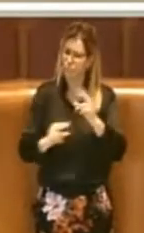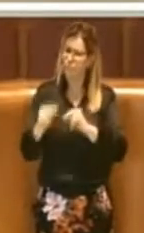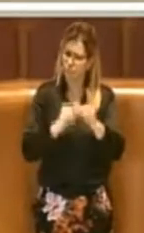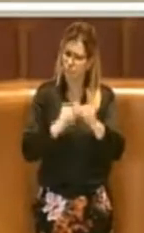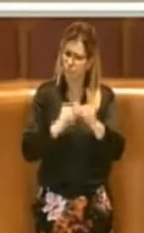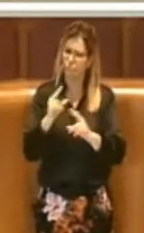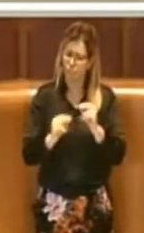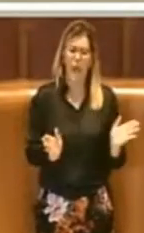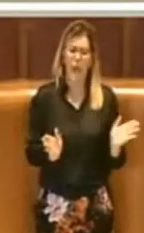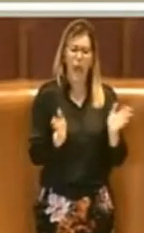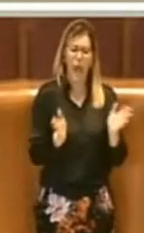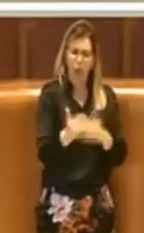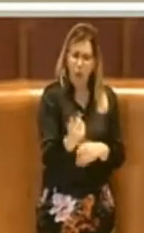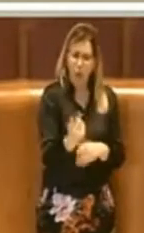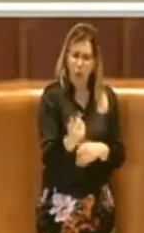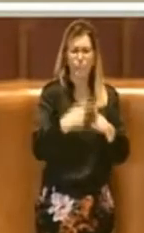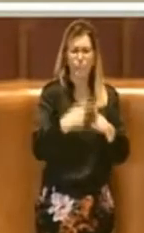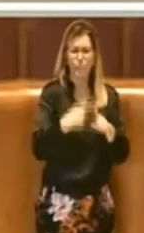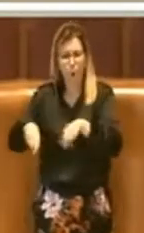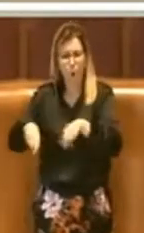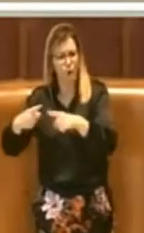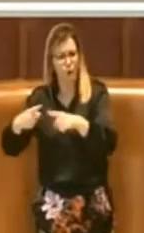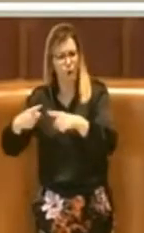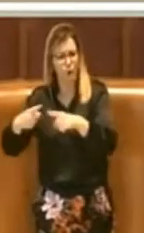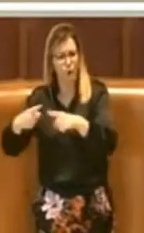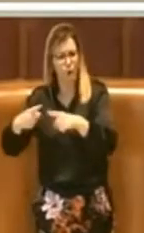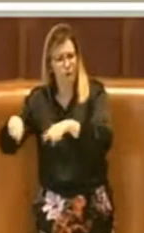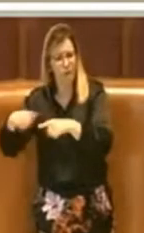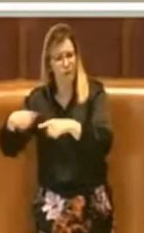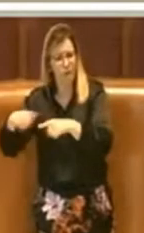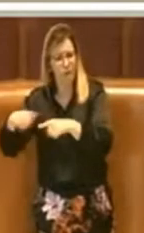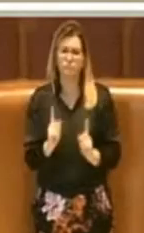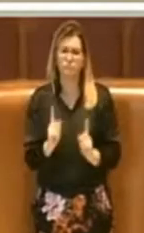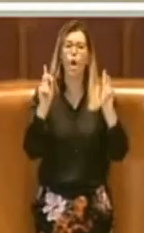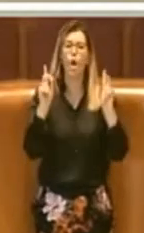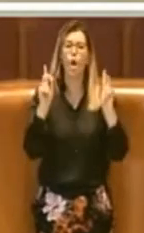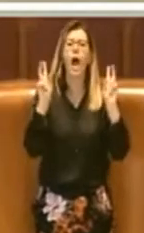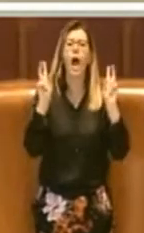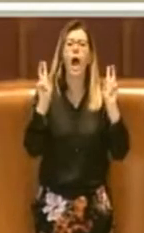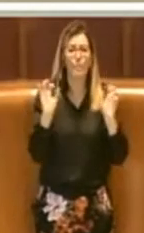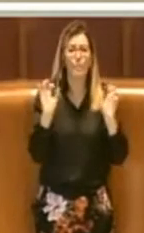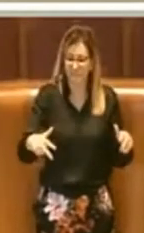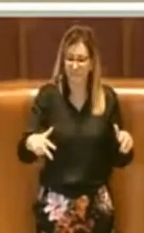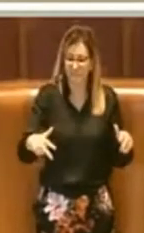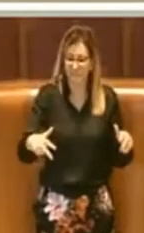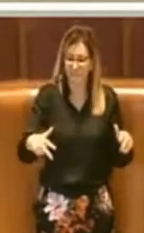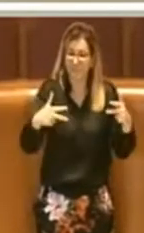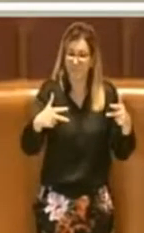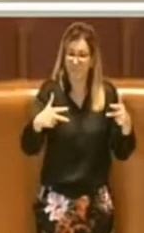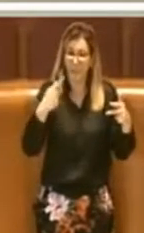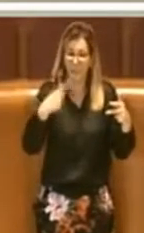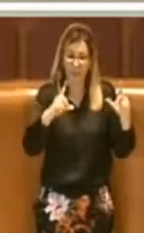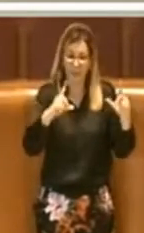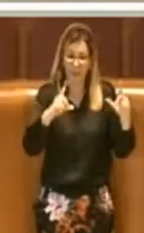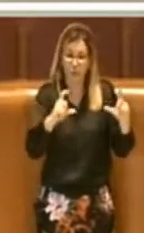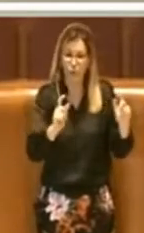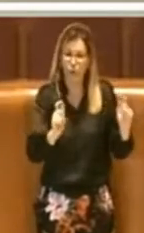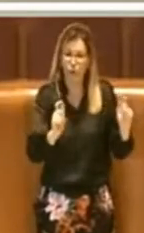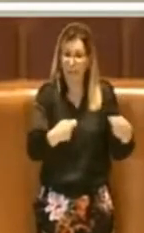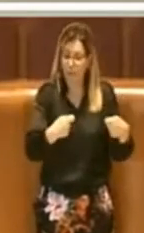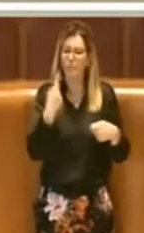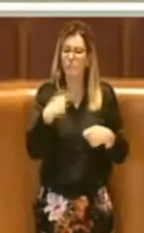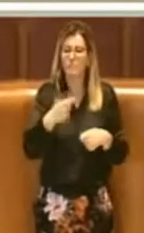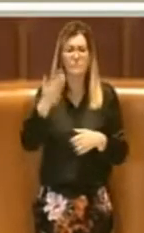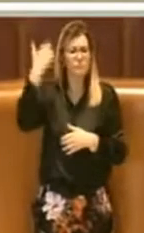e sia in diverse commissioni sul tema che ha riguardato anche le fototrappole. Il motivo della nostra astensione di